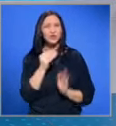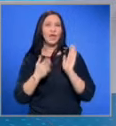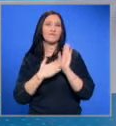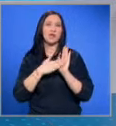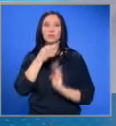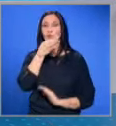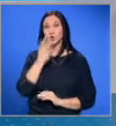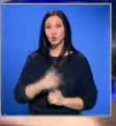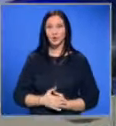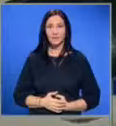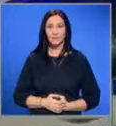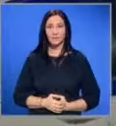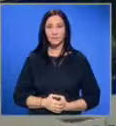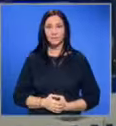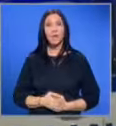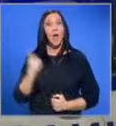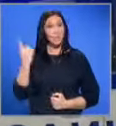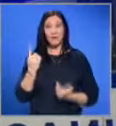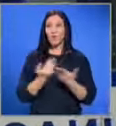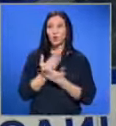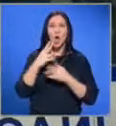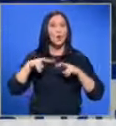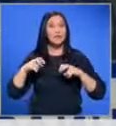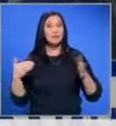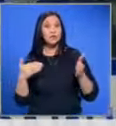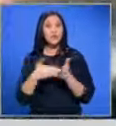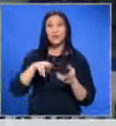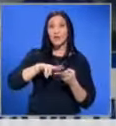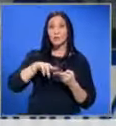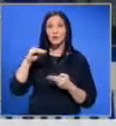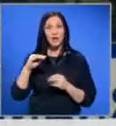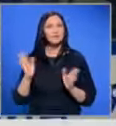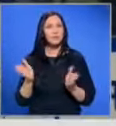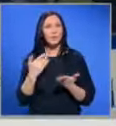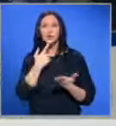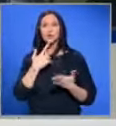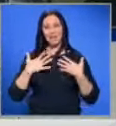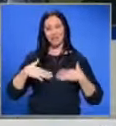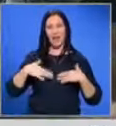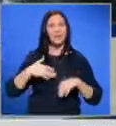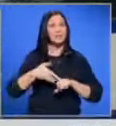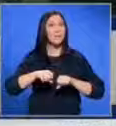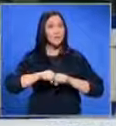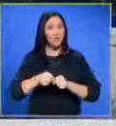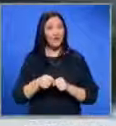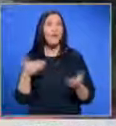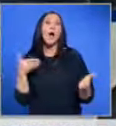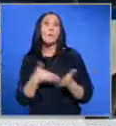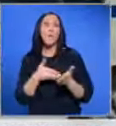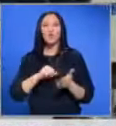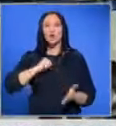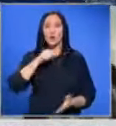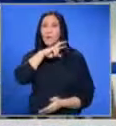факти по случая. Първоначално разследването след Великожелев е образовано за нанасене на телесна повреда. Поводът?